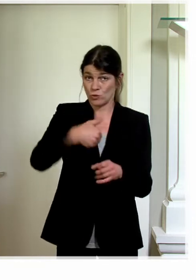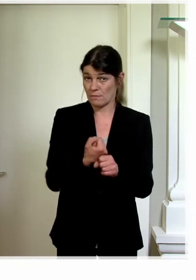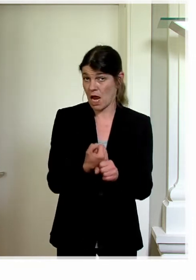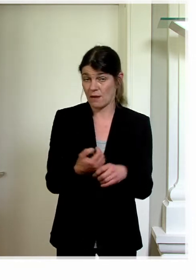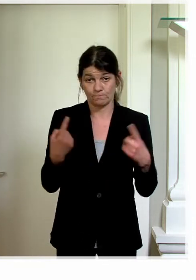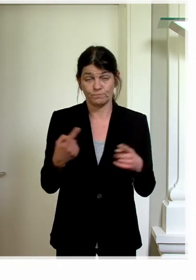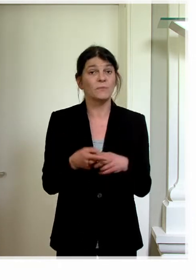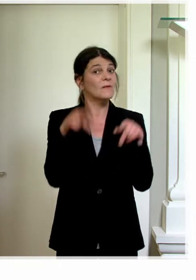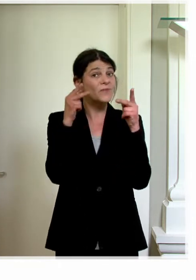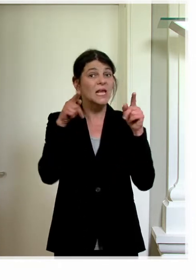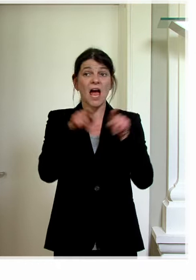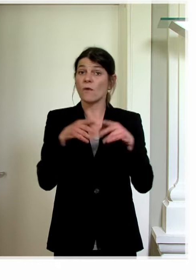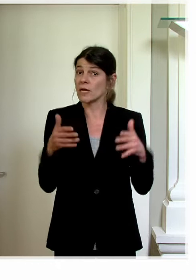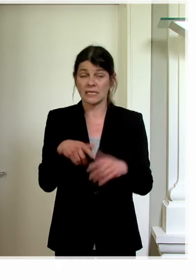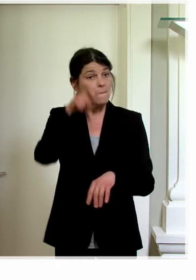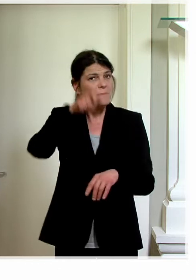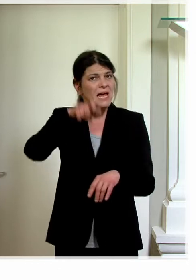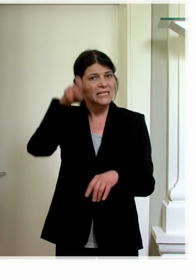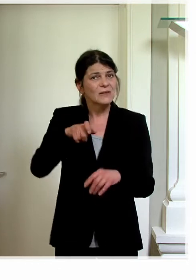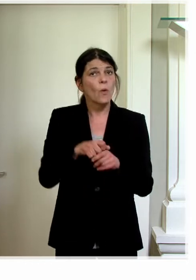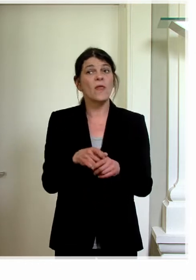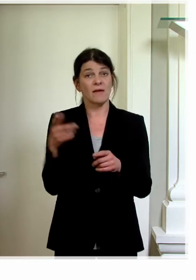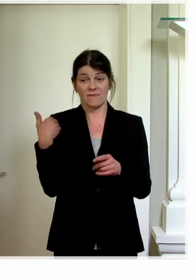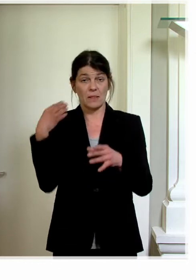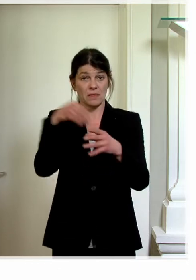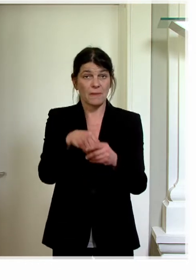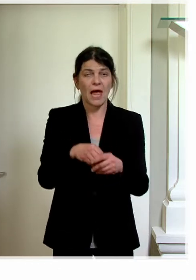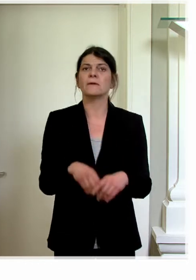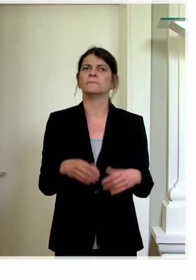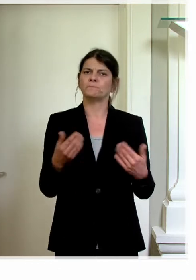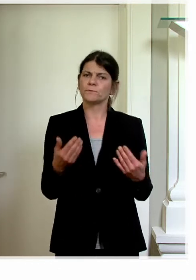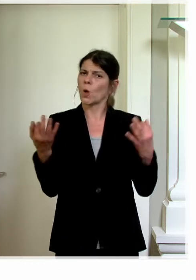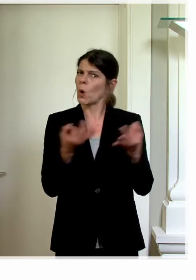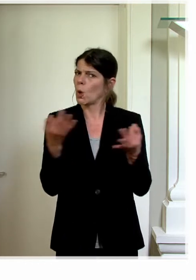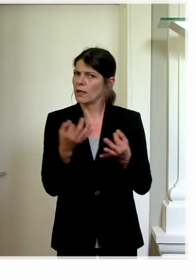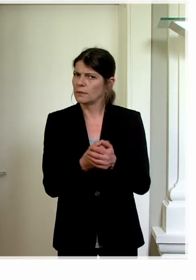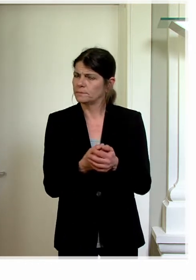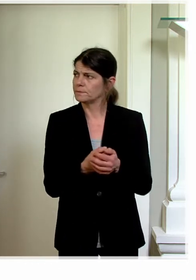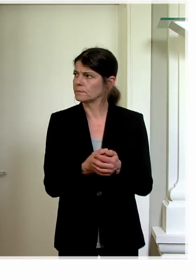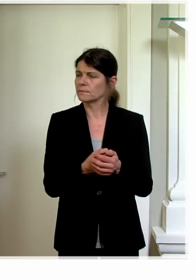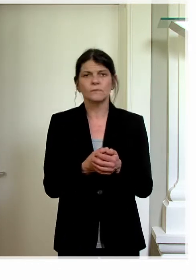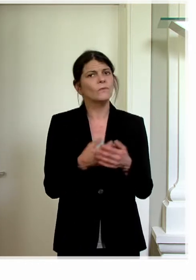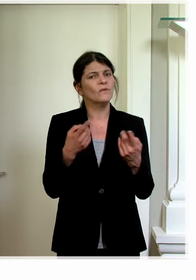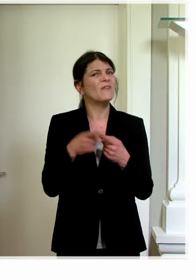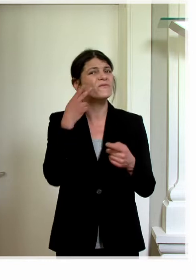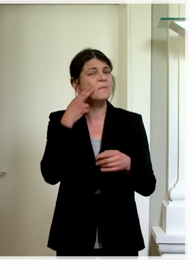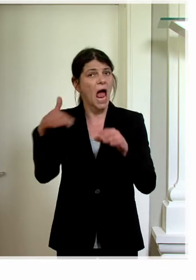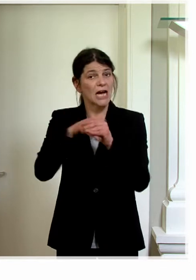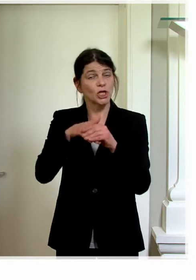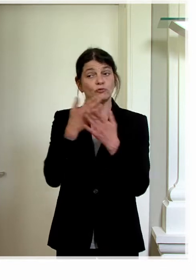Es geht darum, dass man die Personen, die teilnehmen oder die irgendwo in einer Firma angestellt sind,